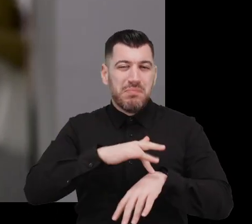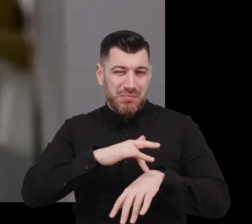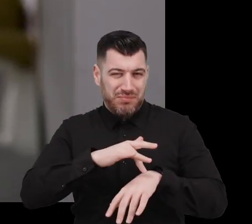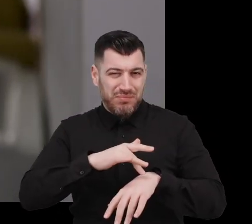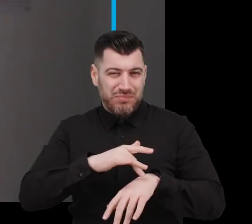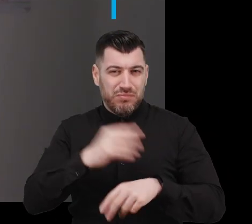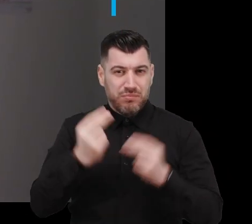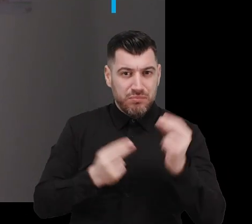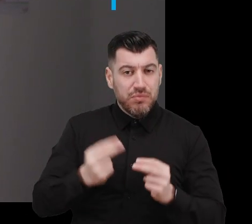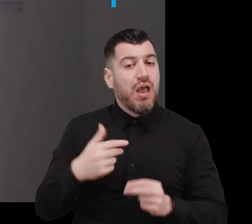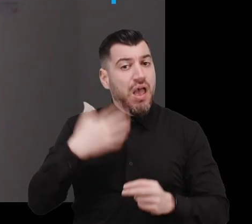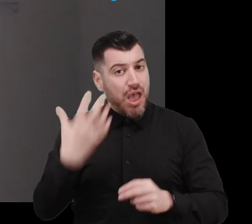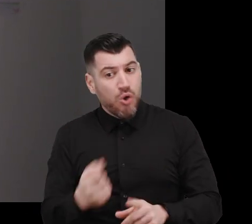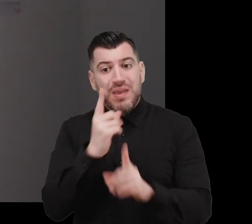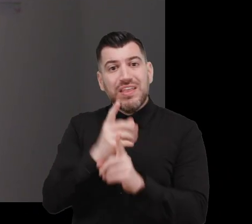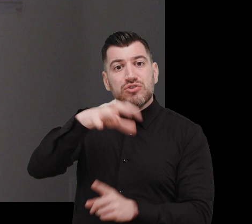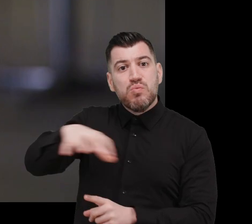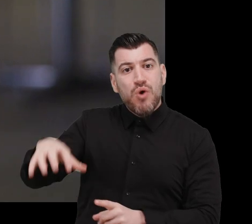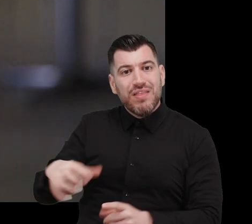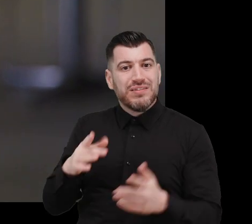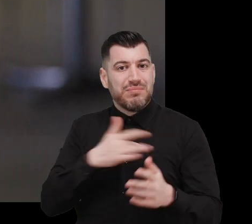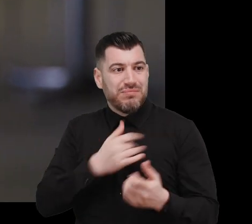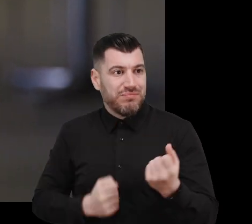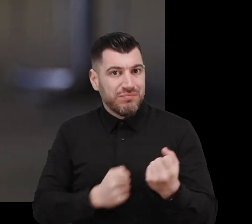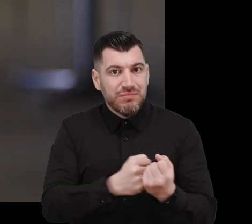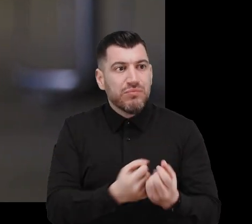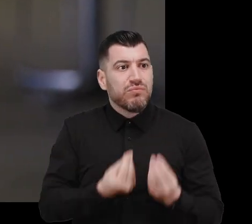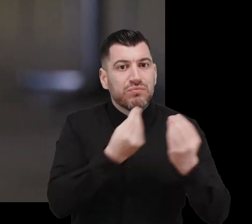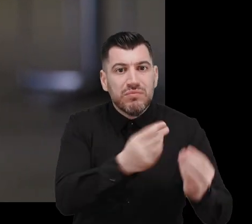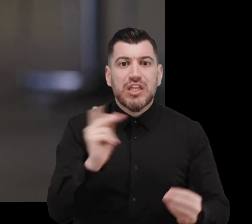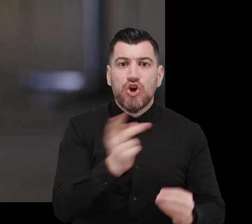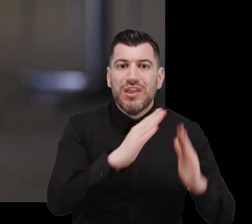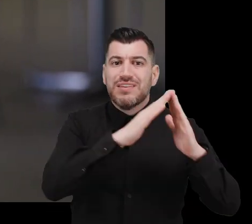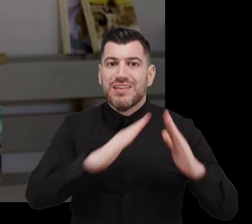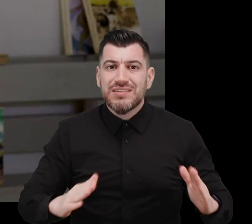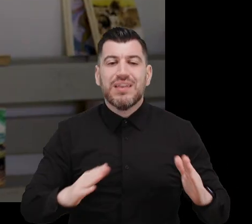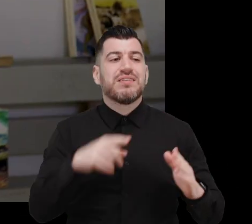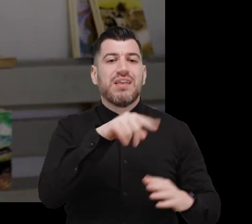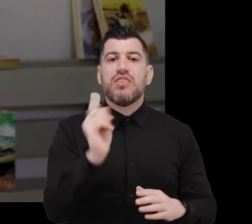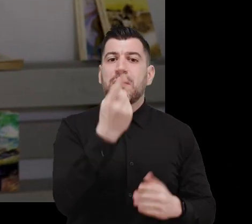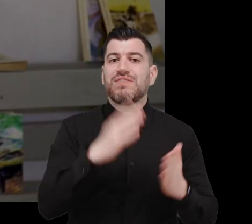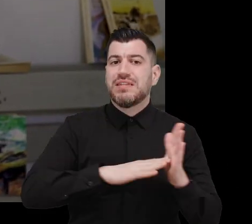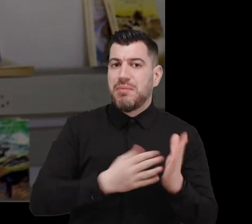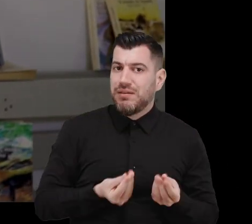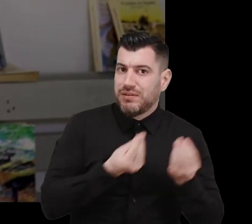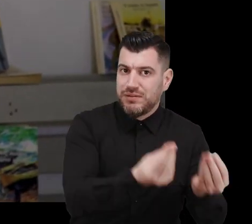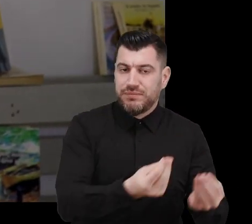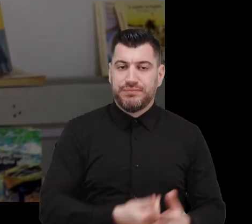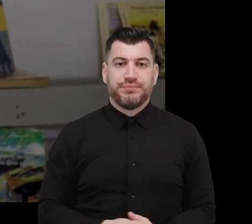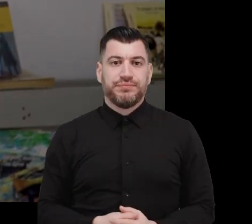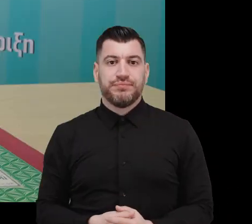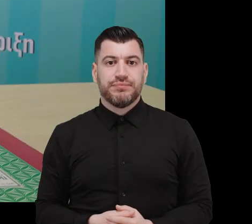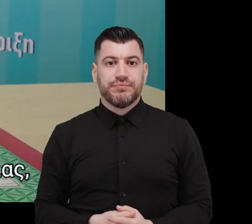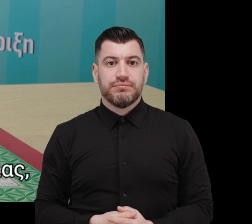λειτουργούμε μονάδες ψυχοκοινωνικής αποκατάστασης που προσφέρουν κοινωνικές, στεγαστικές και θεραπευτικές υπηρεσίες.